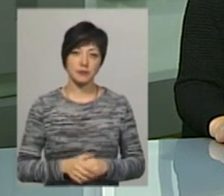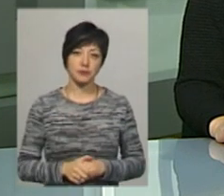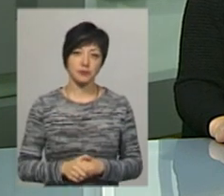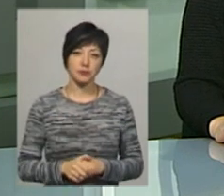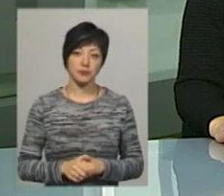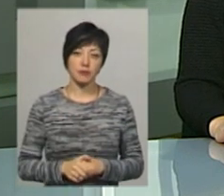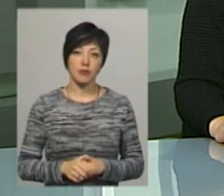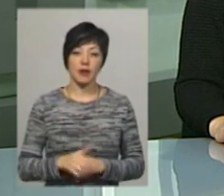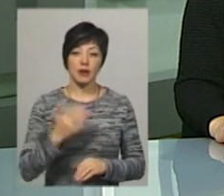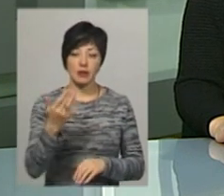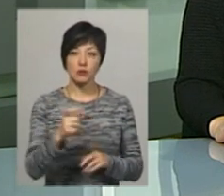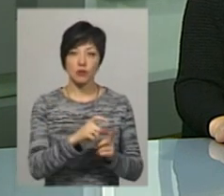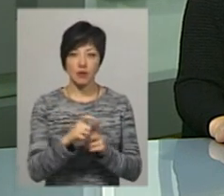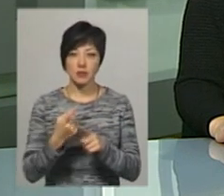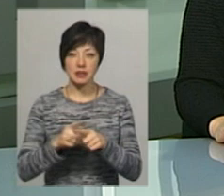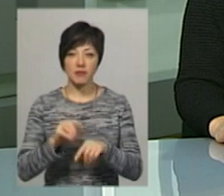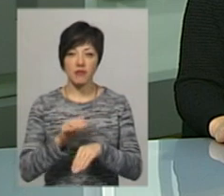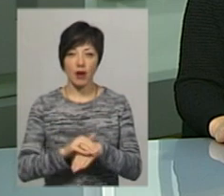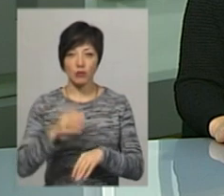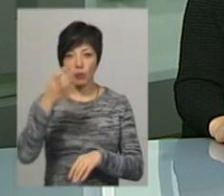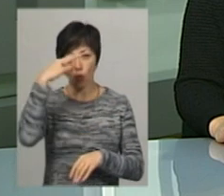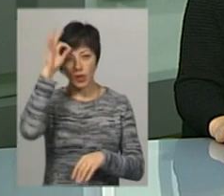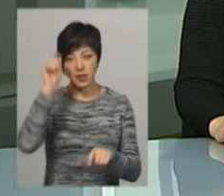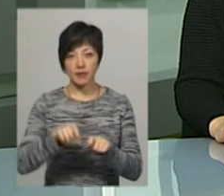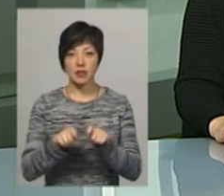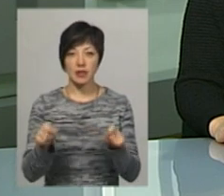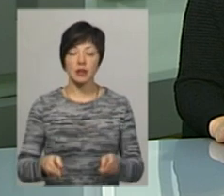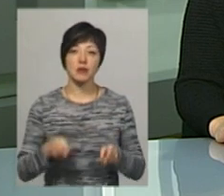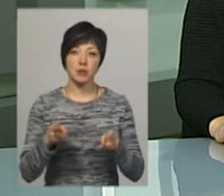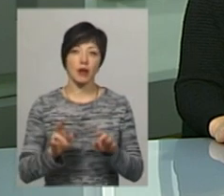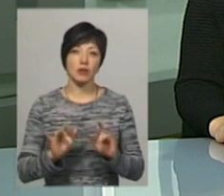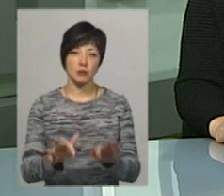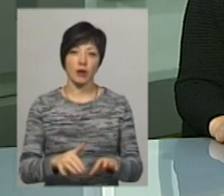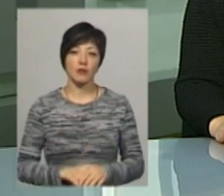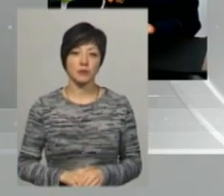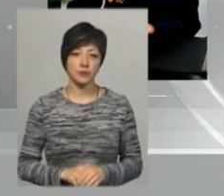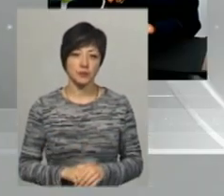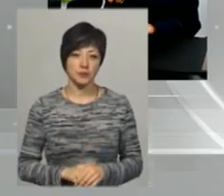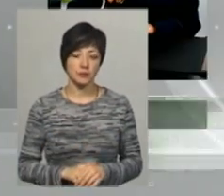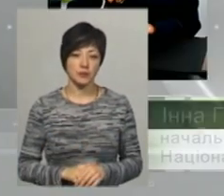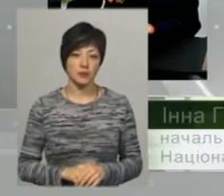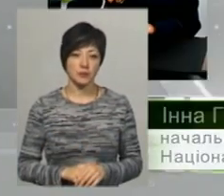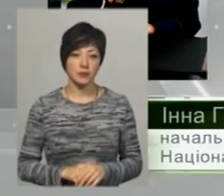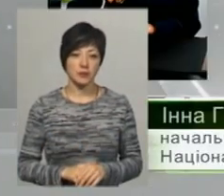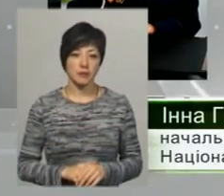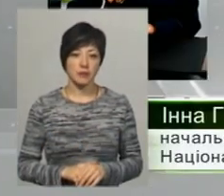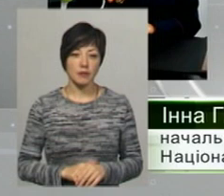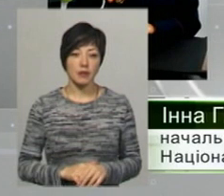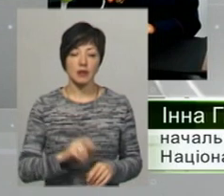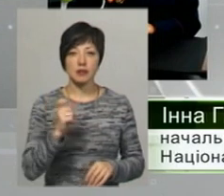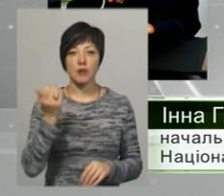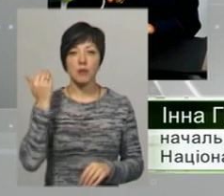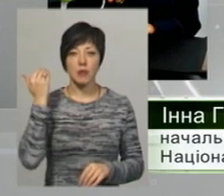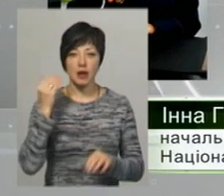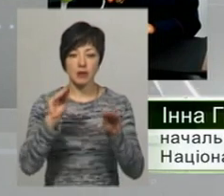Глега. За її словами, за даним фактом поліцейські відкрили кримінальне провадження. За попередніми даними,